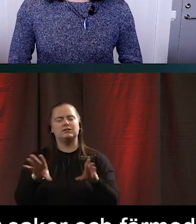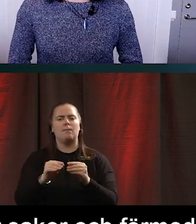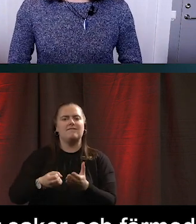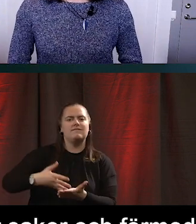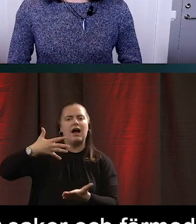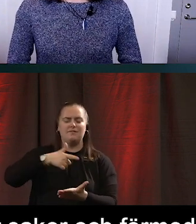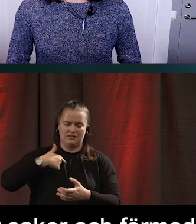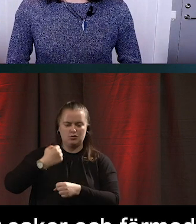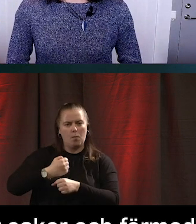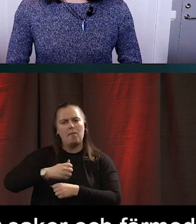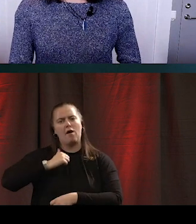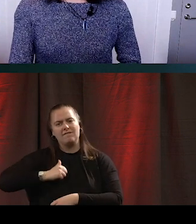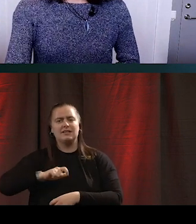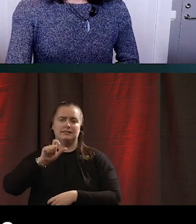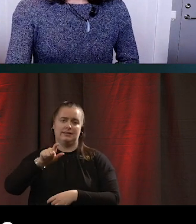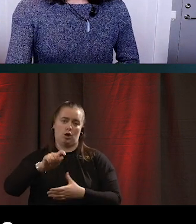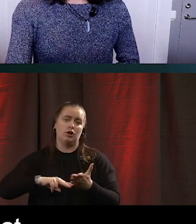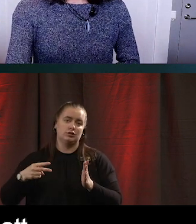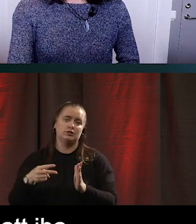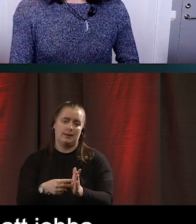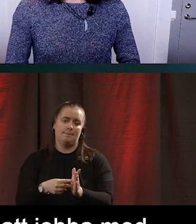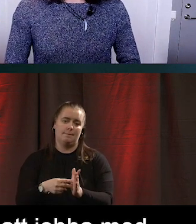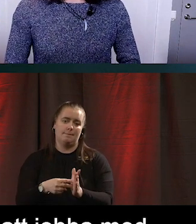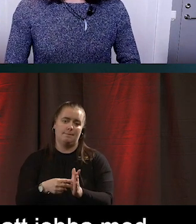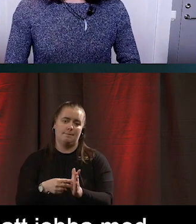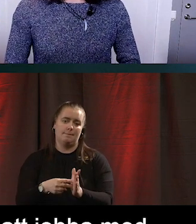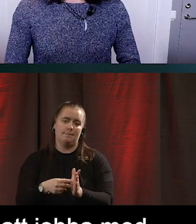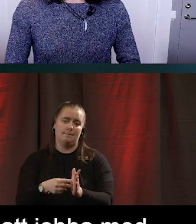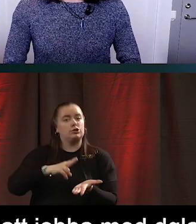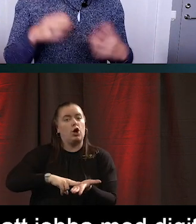jobbar med digitala system överhuvudtaget. För det skapar data.